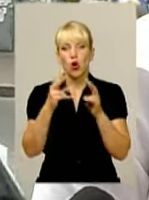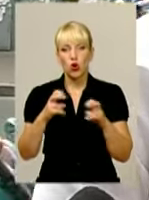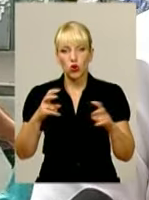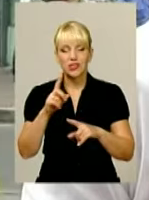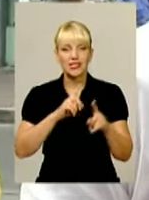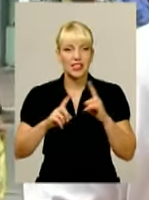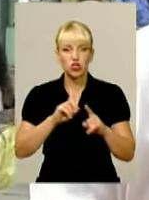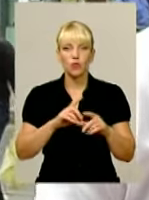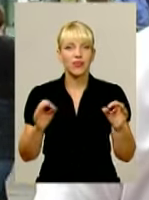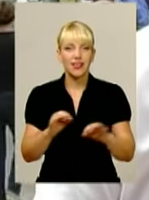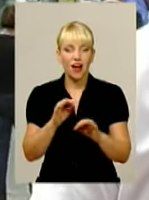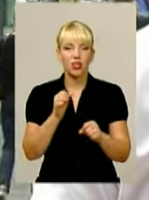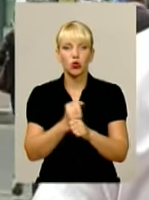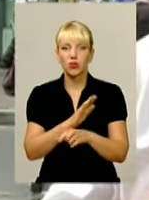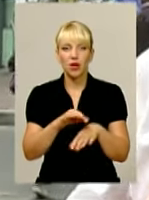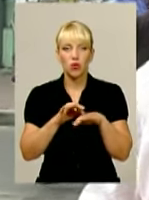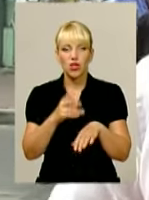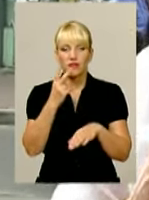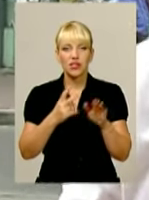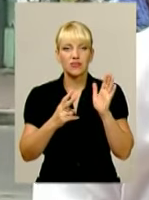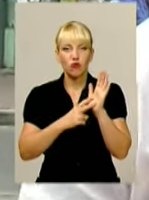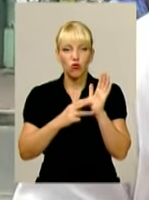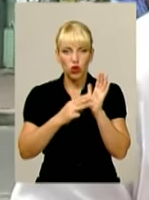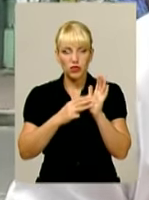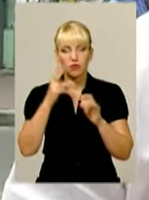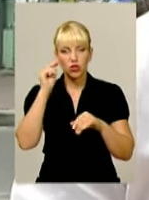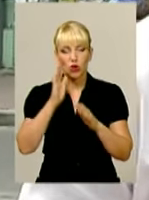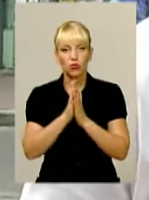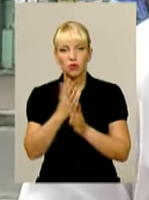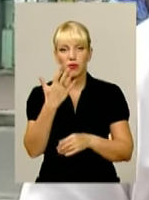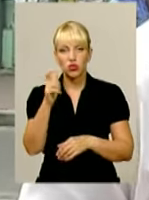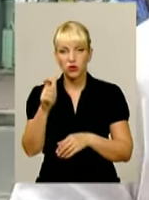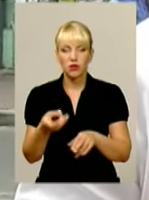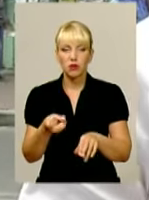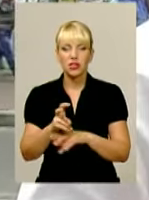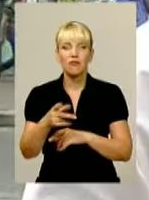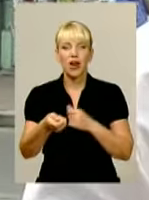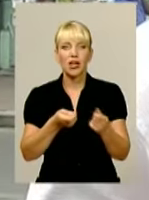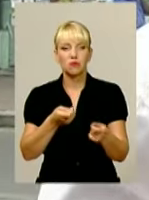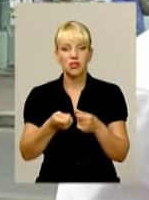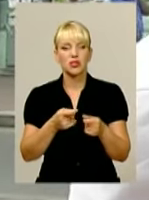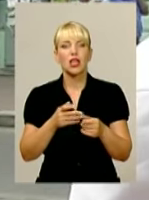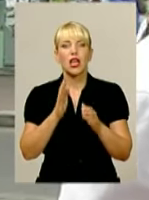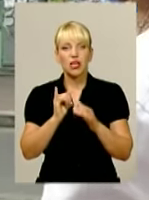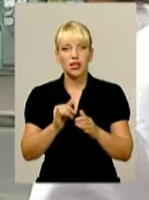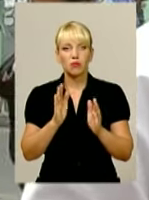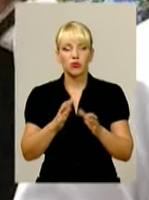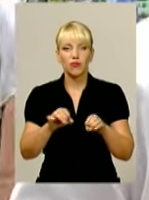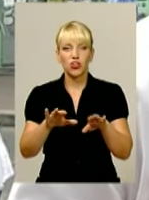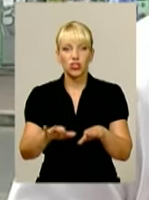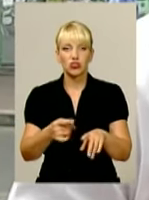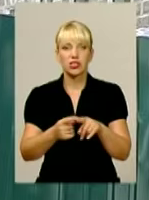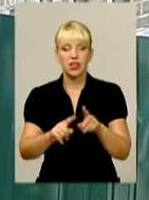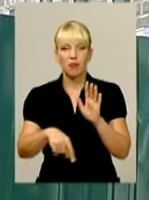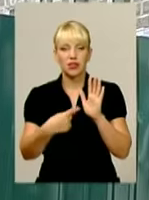проводили. На 26 число хоча б п'ять чоловік приходить на сесію і будемо вирішувати